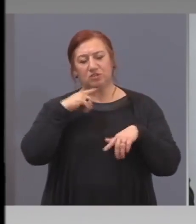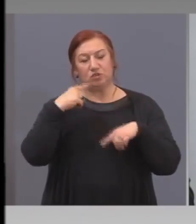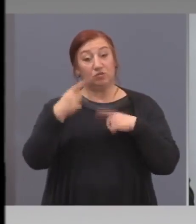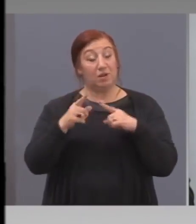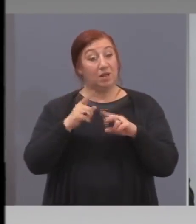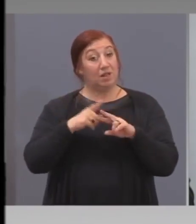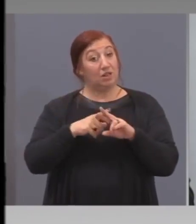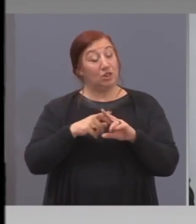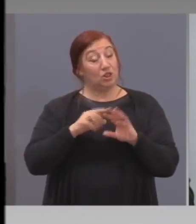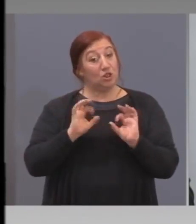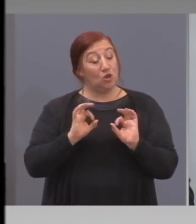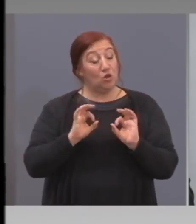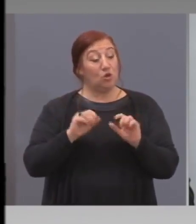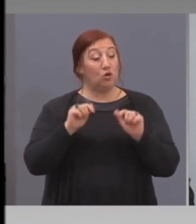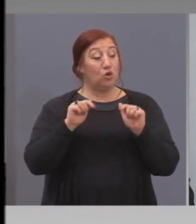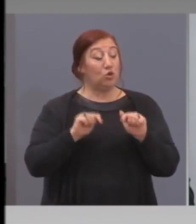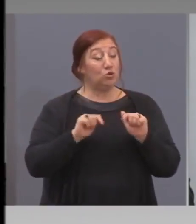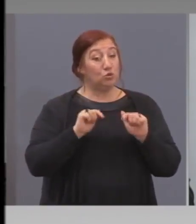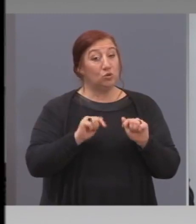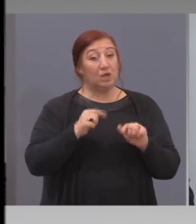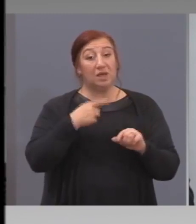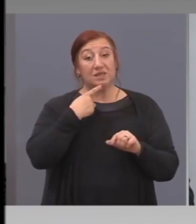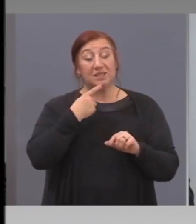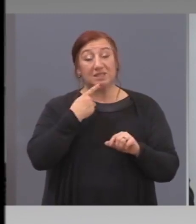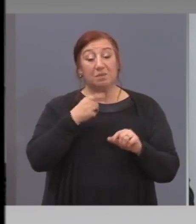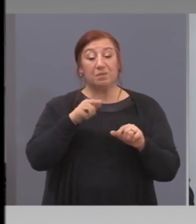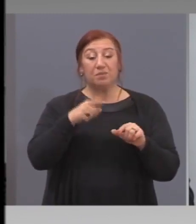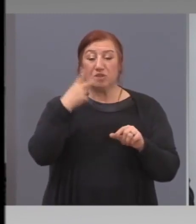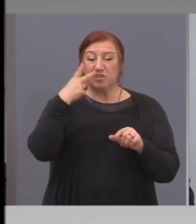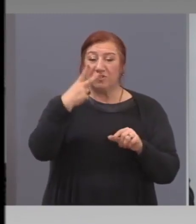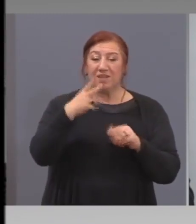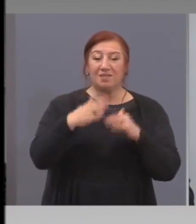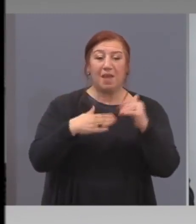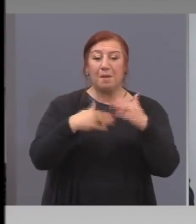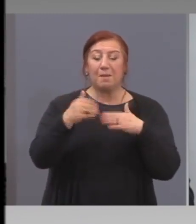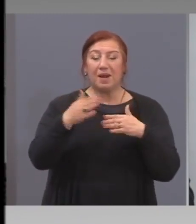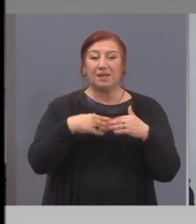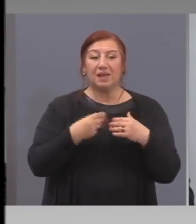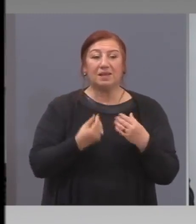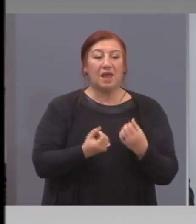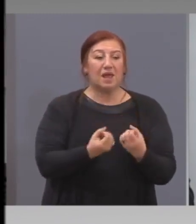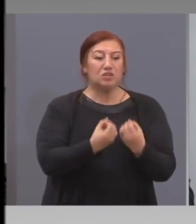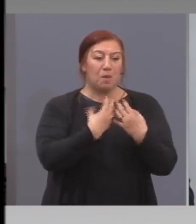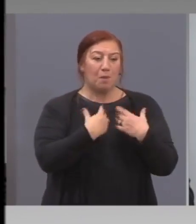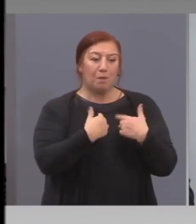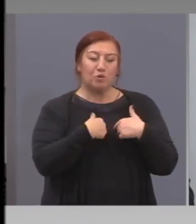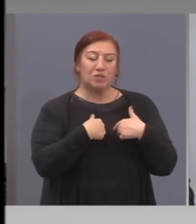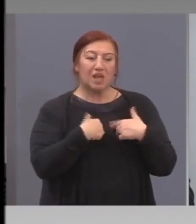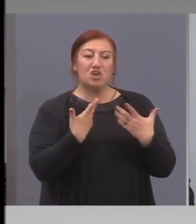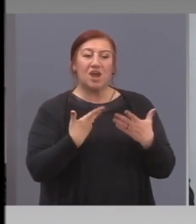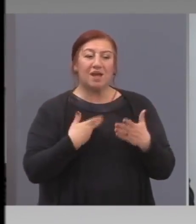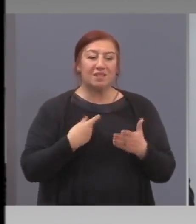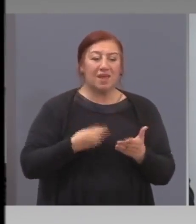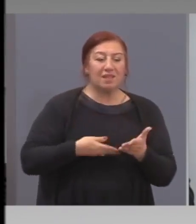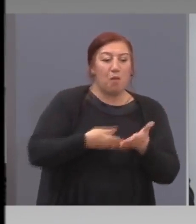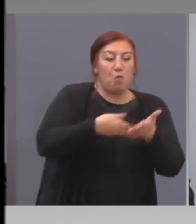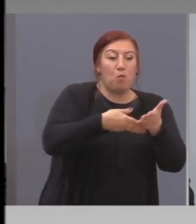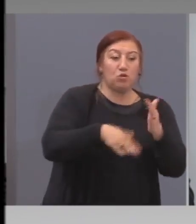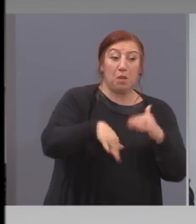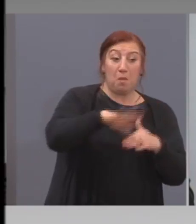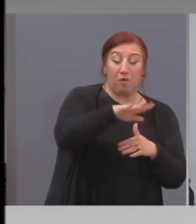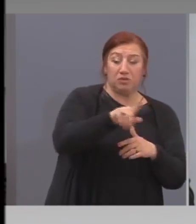Но, тук действително, и самата практика ще ни подскаже къде да интервюираме. Повече или по-мало.